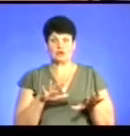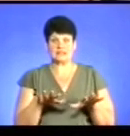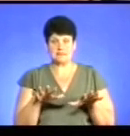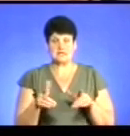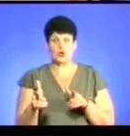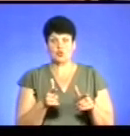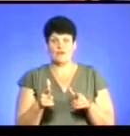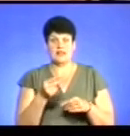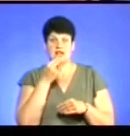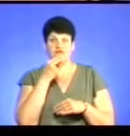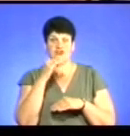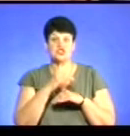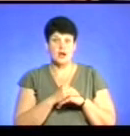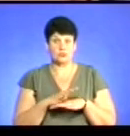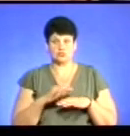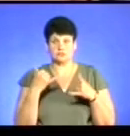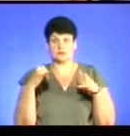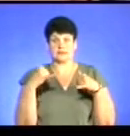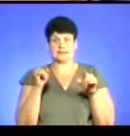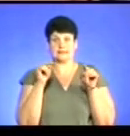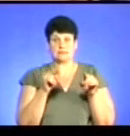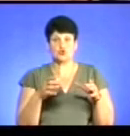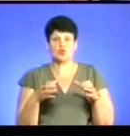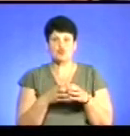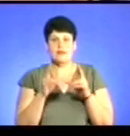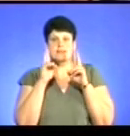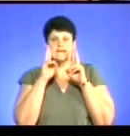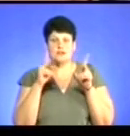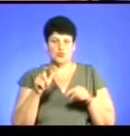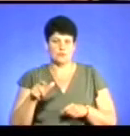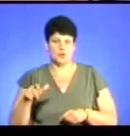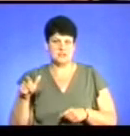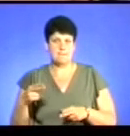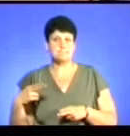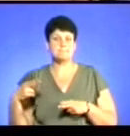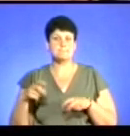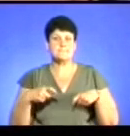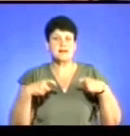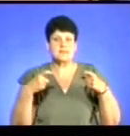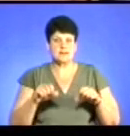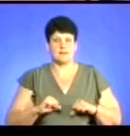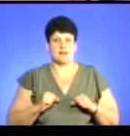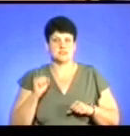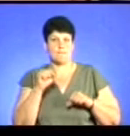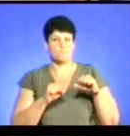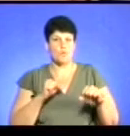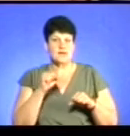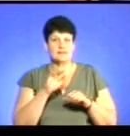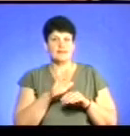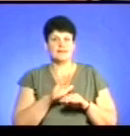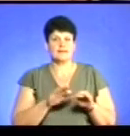готували вечерю, були спонталишені тим, що група невідомих осіб прибігла і намагалася їх побити. Діти